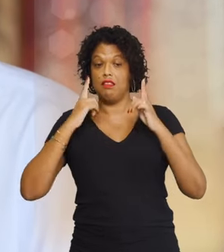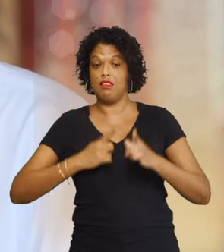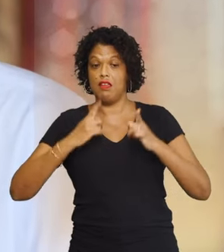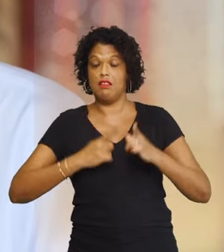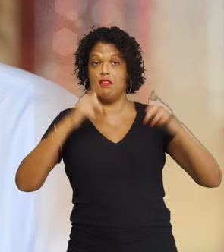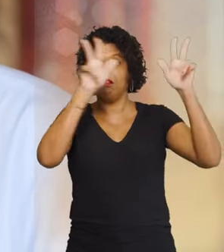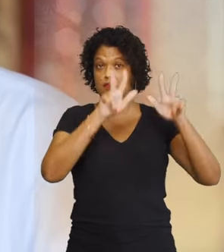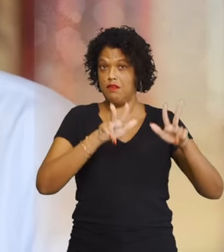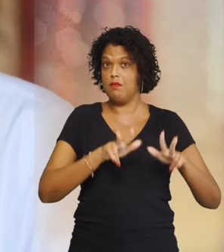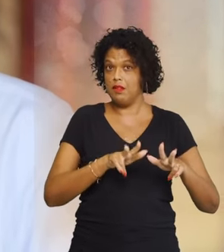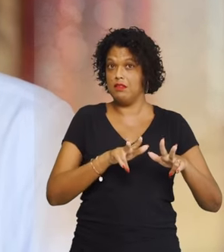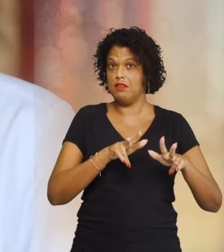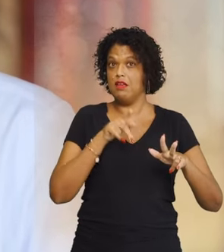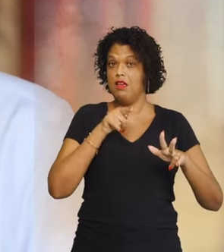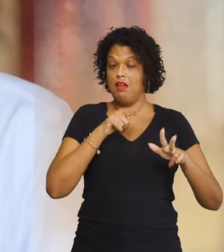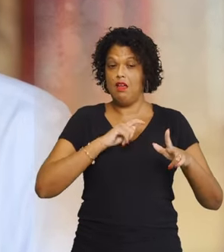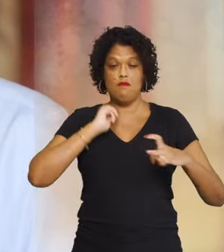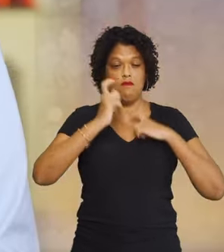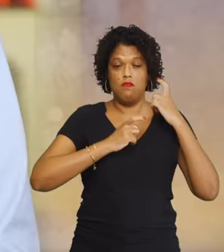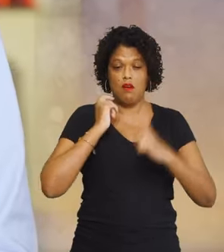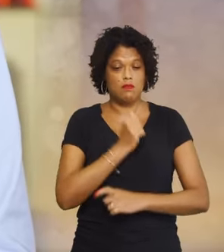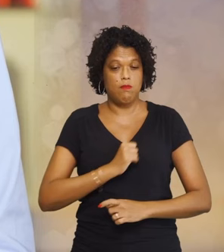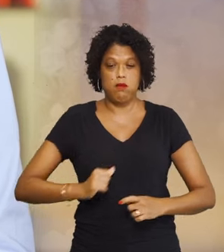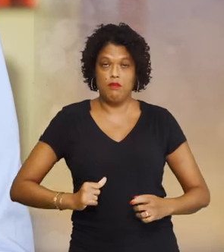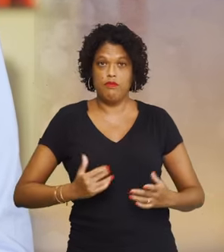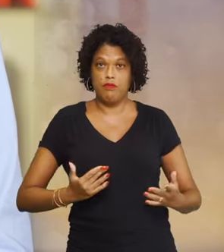une cyberattaque, une rare violence.